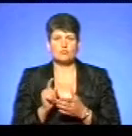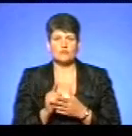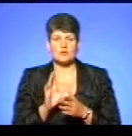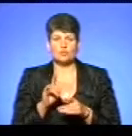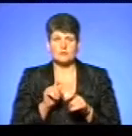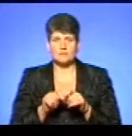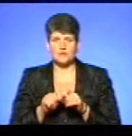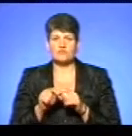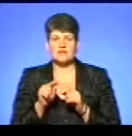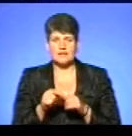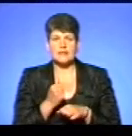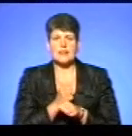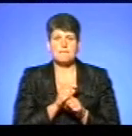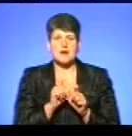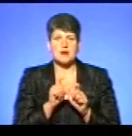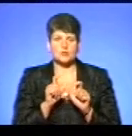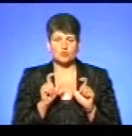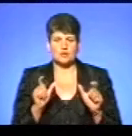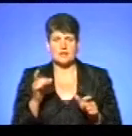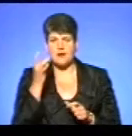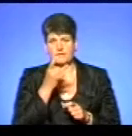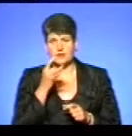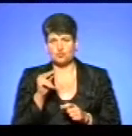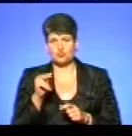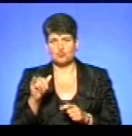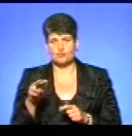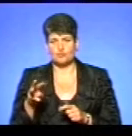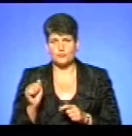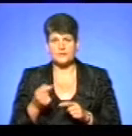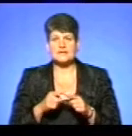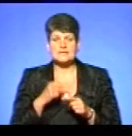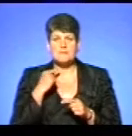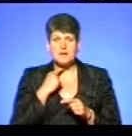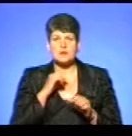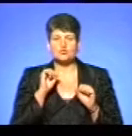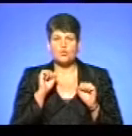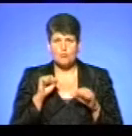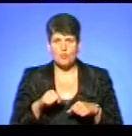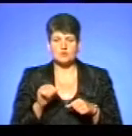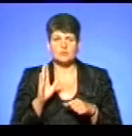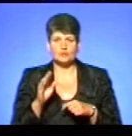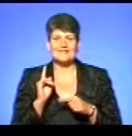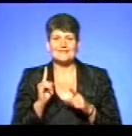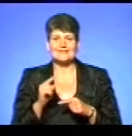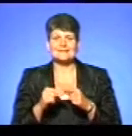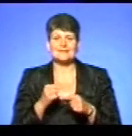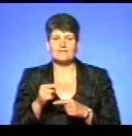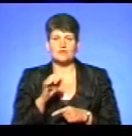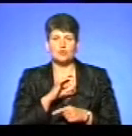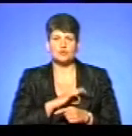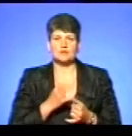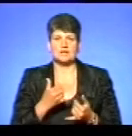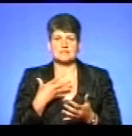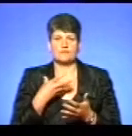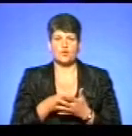досліджено в тій же лабораторії, як я сказав, на африканську шму свиней. М'ясо це можна буде лише за наслідками лабораторного дослідження використовувати то для